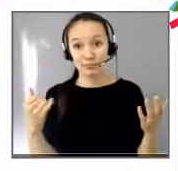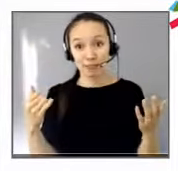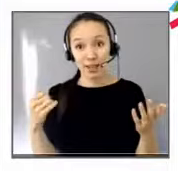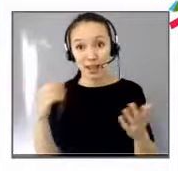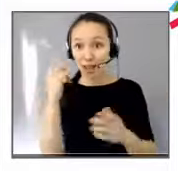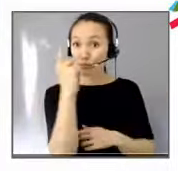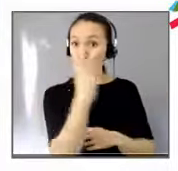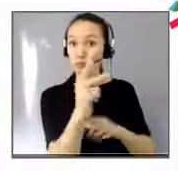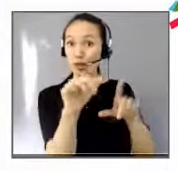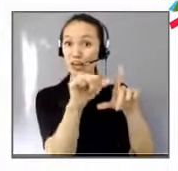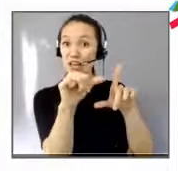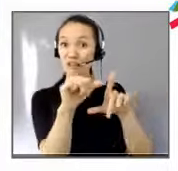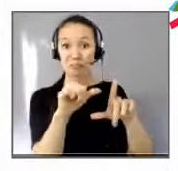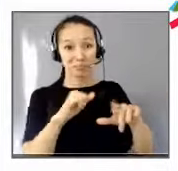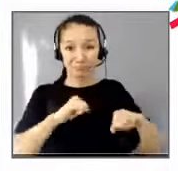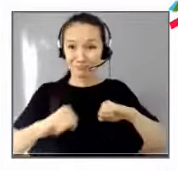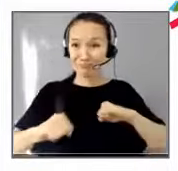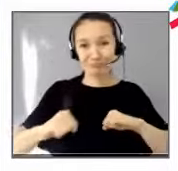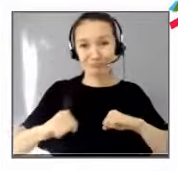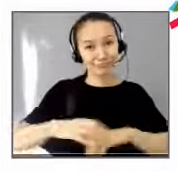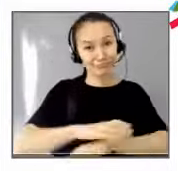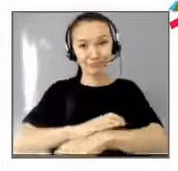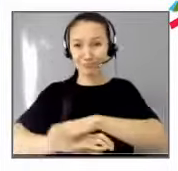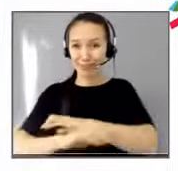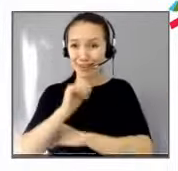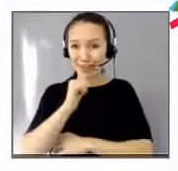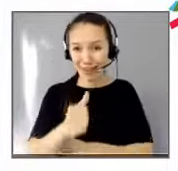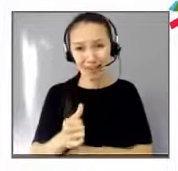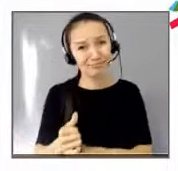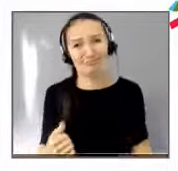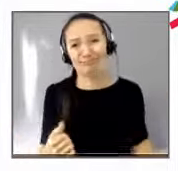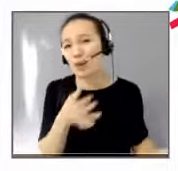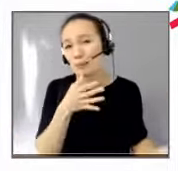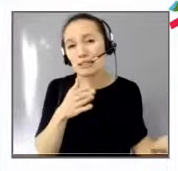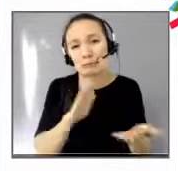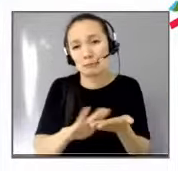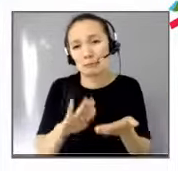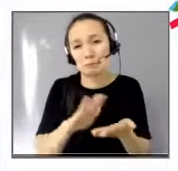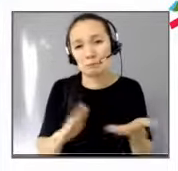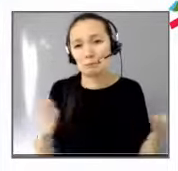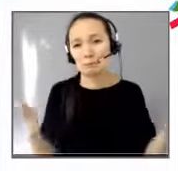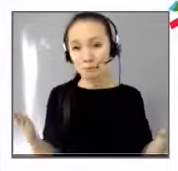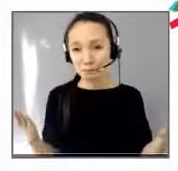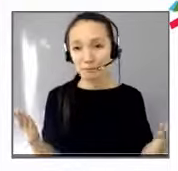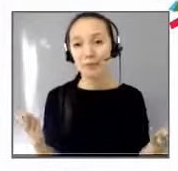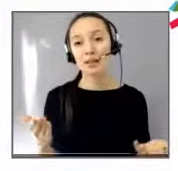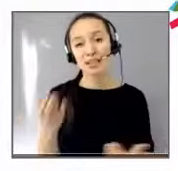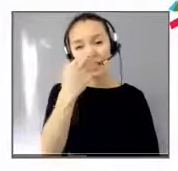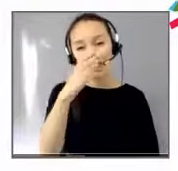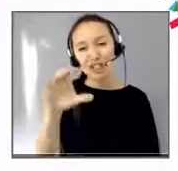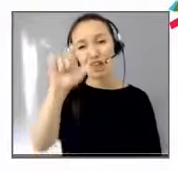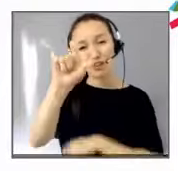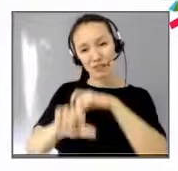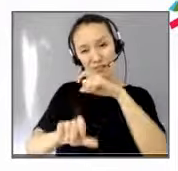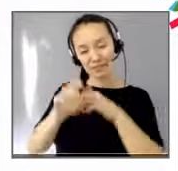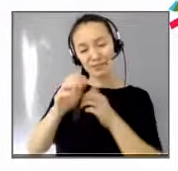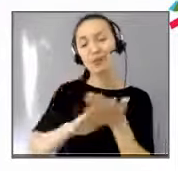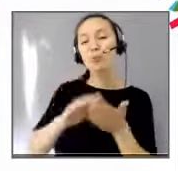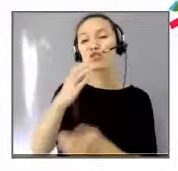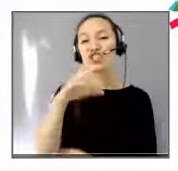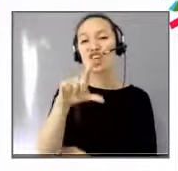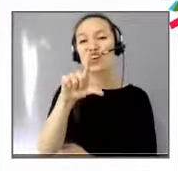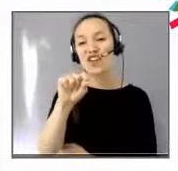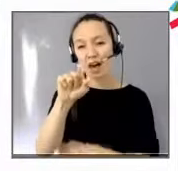Il y a 120 personnes qui ont permis à ce que, pendant quatre jours, on se réunisse virtuellement. 120